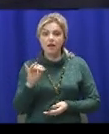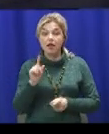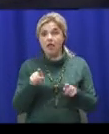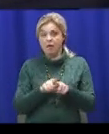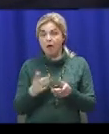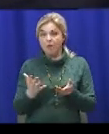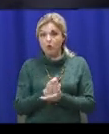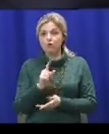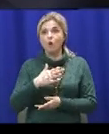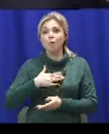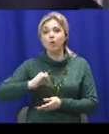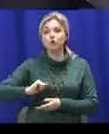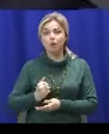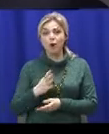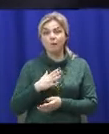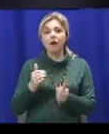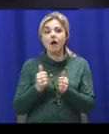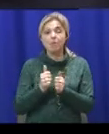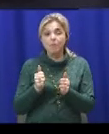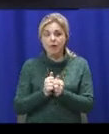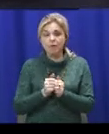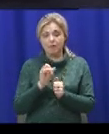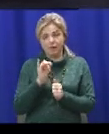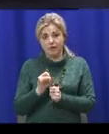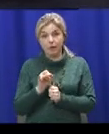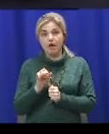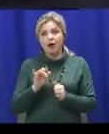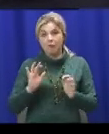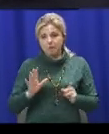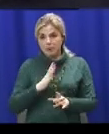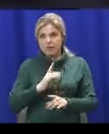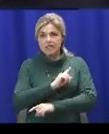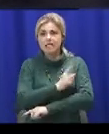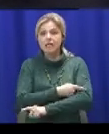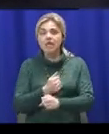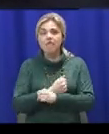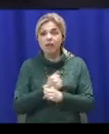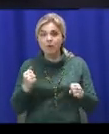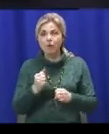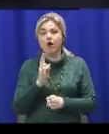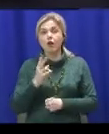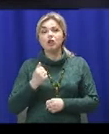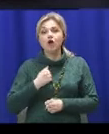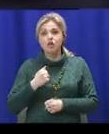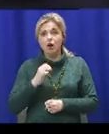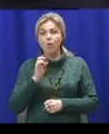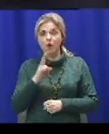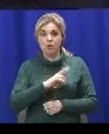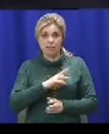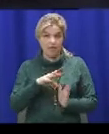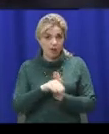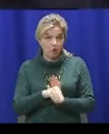побратим, який шов спереду, зацепив розтяжку. Відповідно, відбувся вибух, на жаль, він загинув.